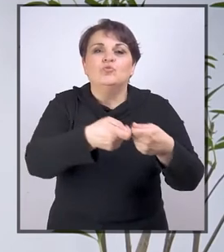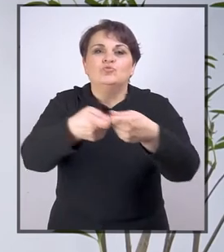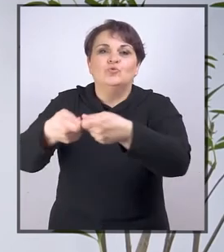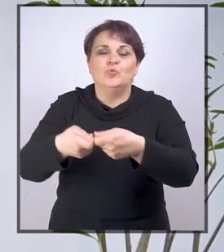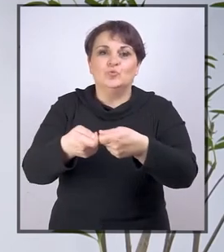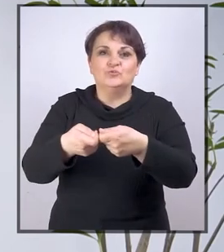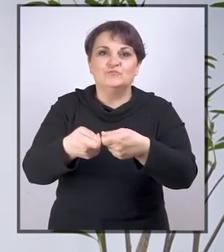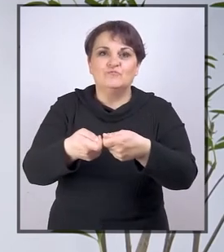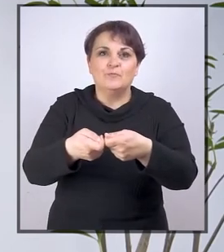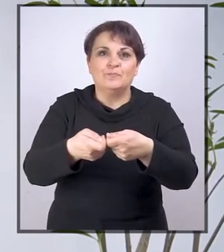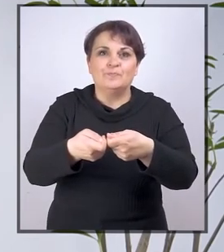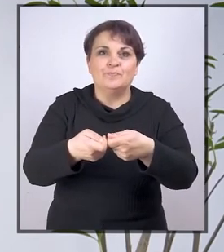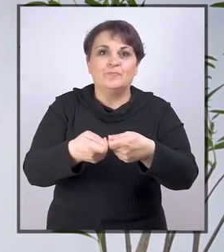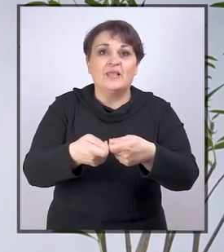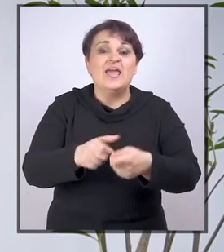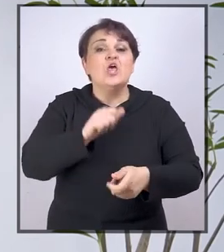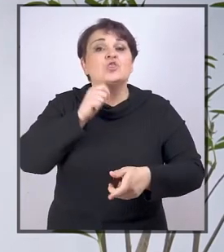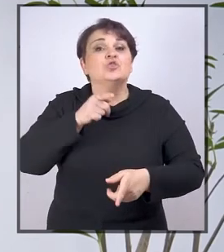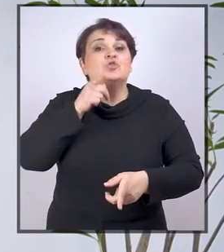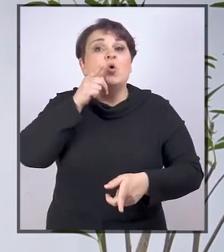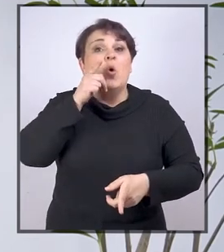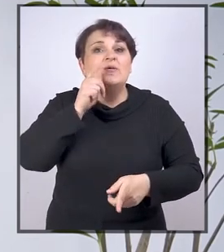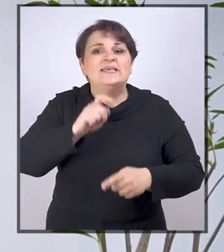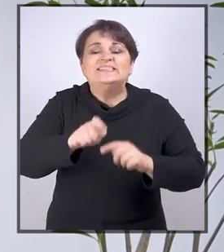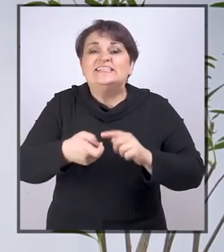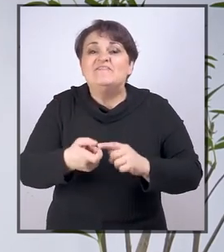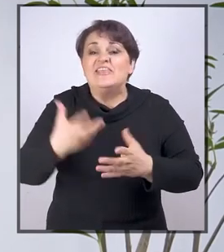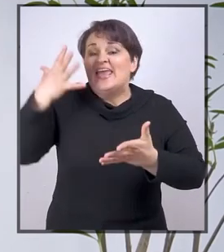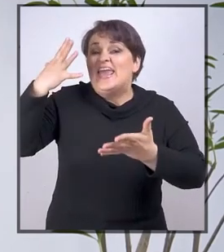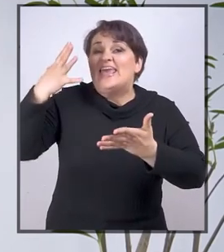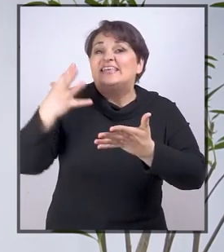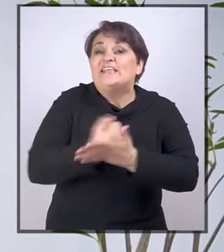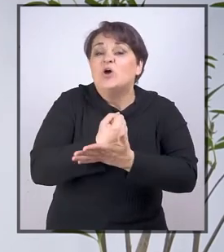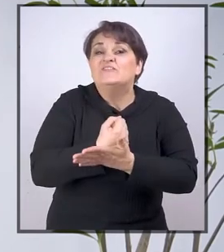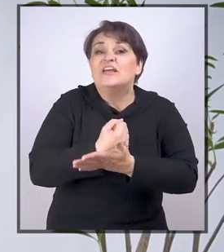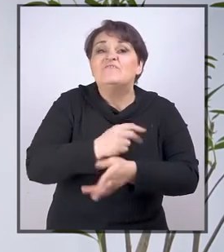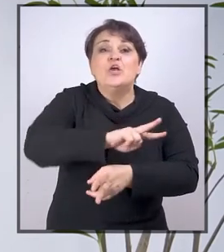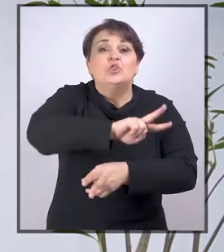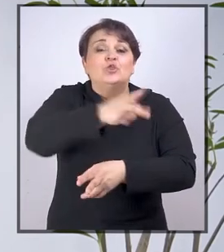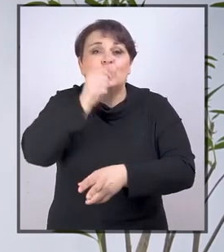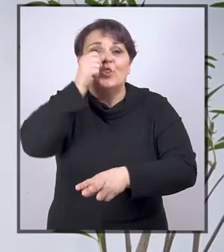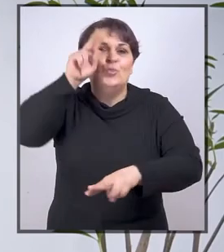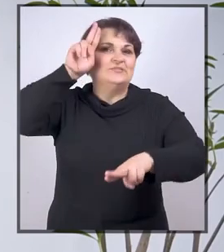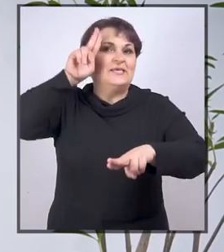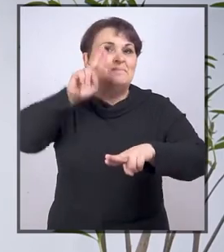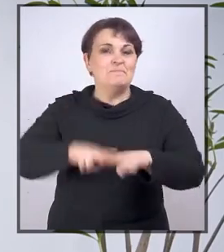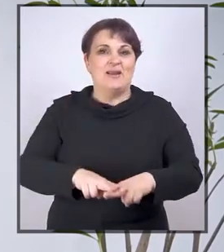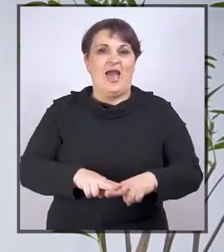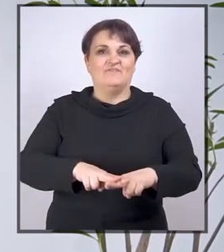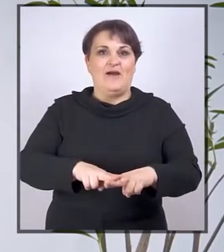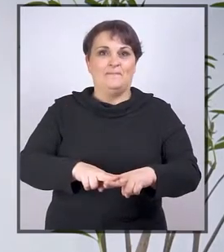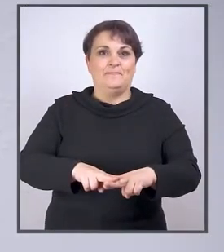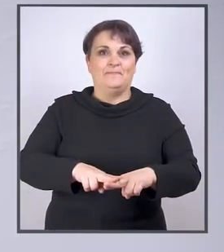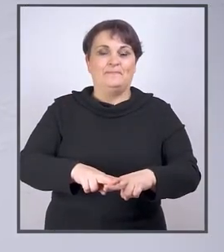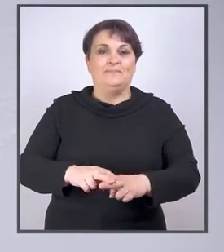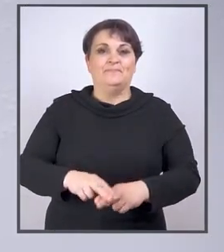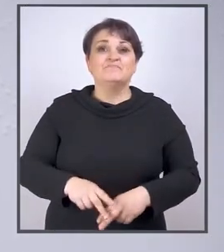zajednici. Nadalje, to je sredstvo za ostvarivanje drugih ljudskih prava.